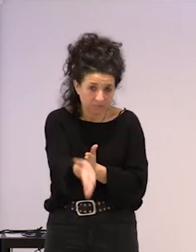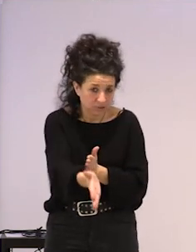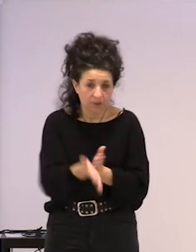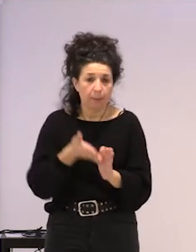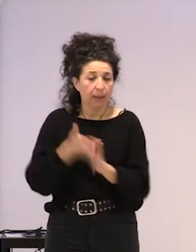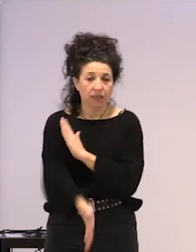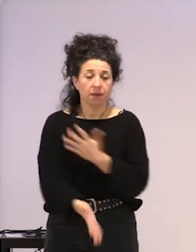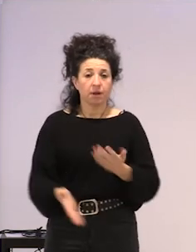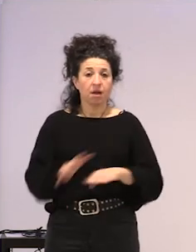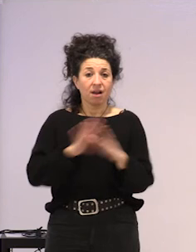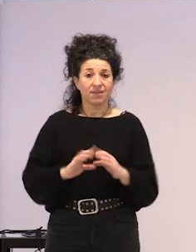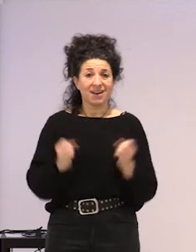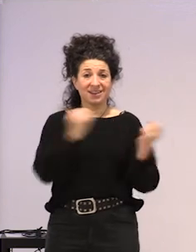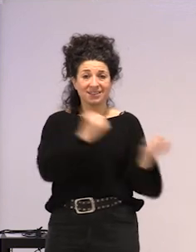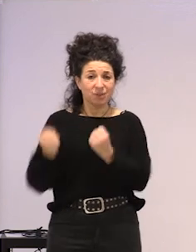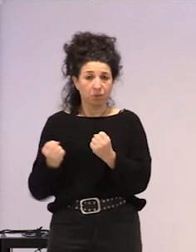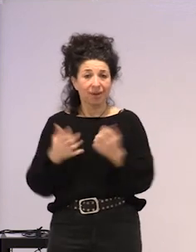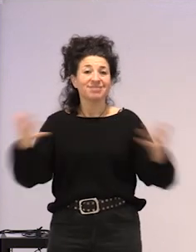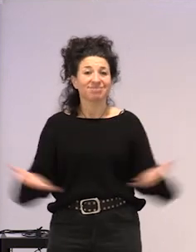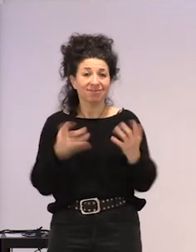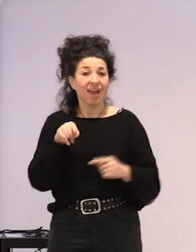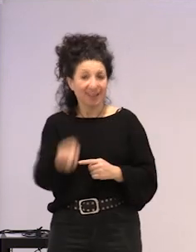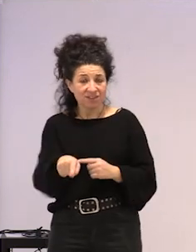instituzioek enan dibatean bultzatzen ari direlako,